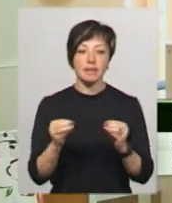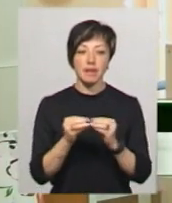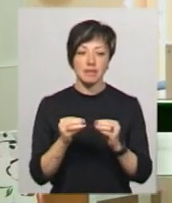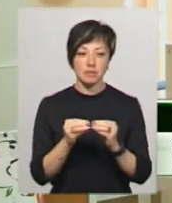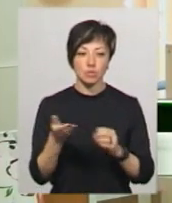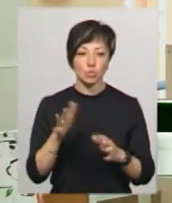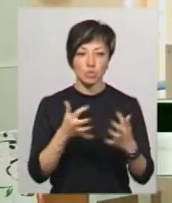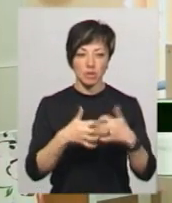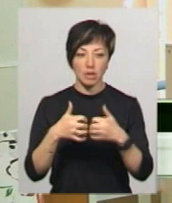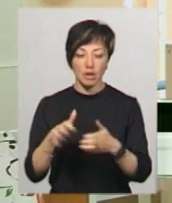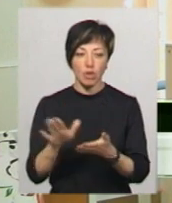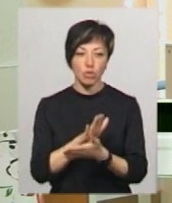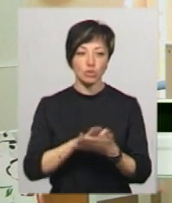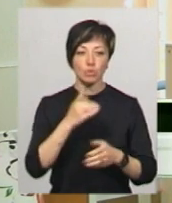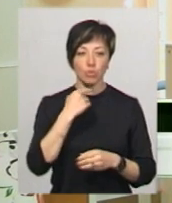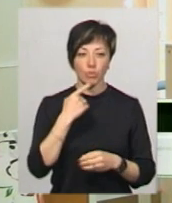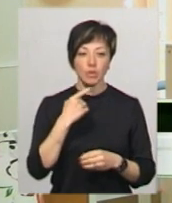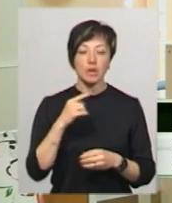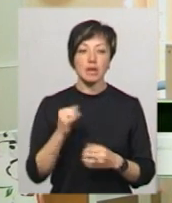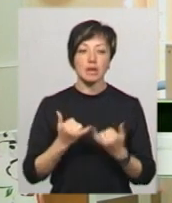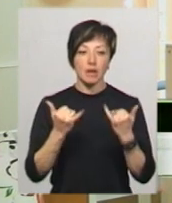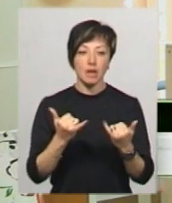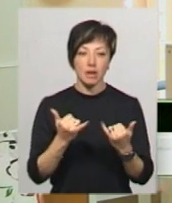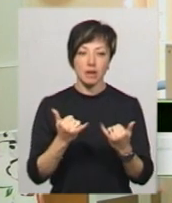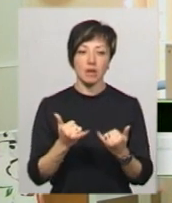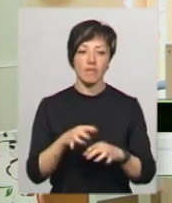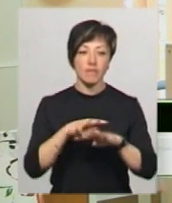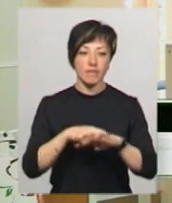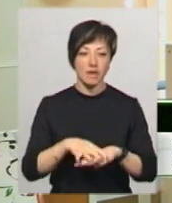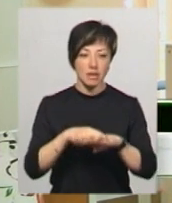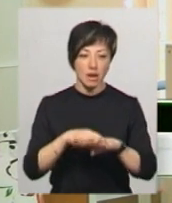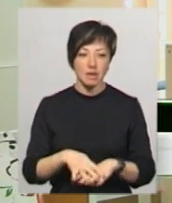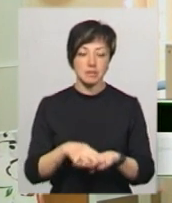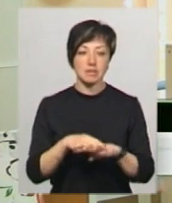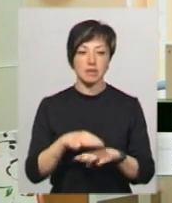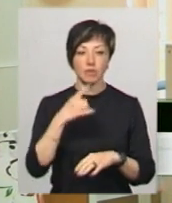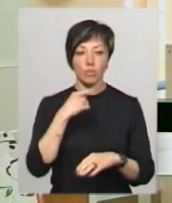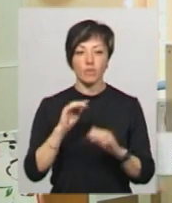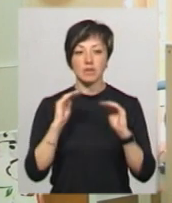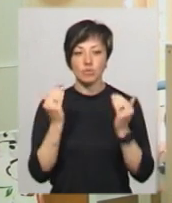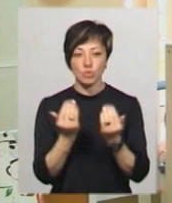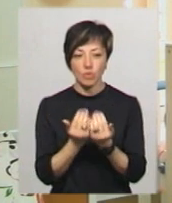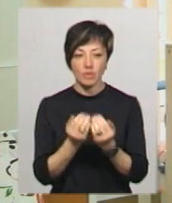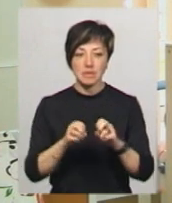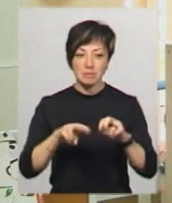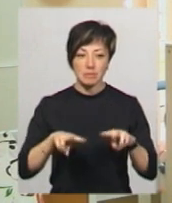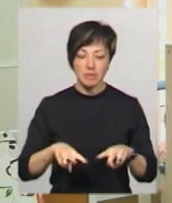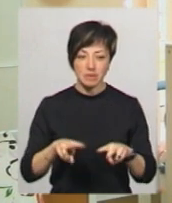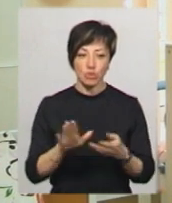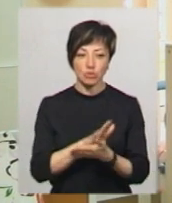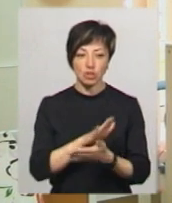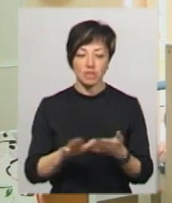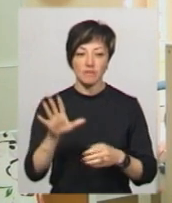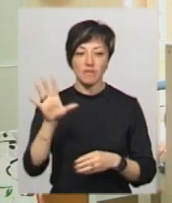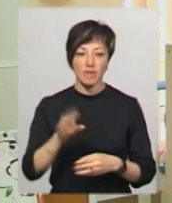машин для гемодіалізу, для гемодіафільтрації, ізольована ультрафільтрація. Тобто